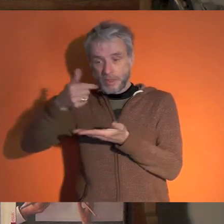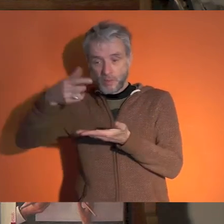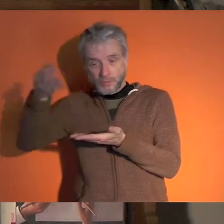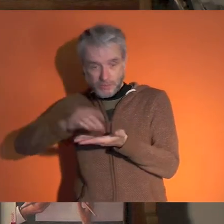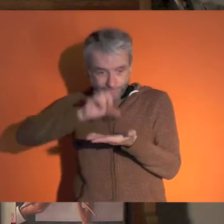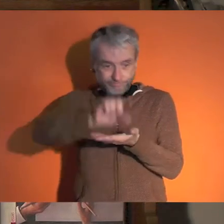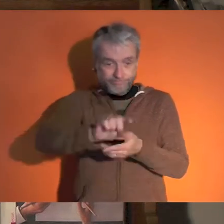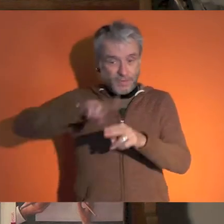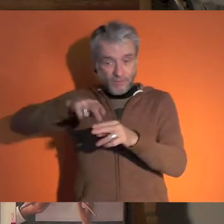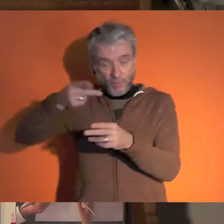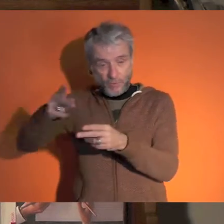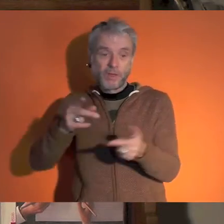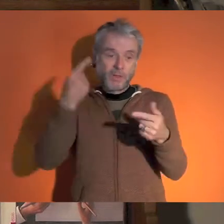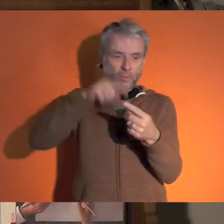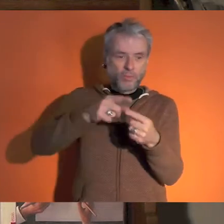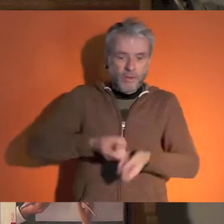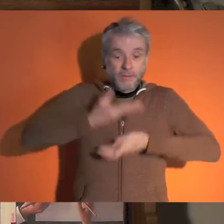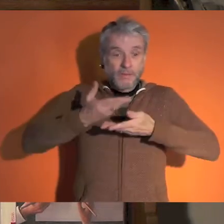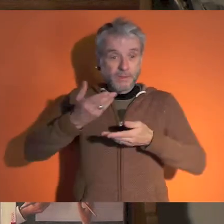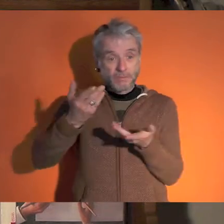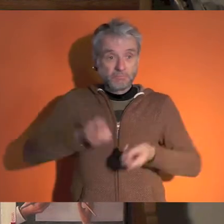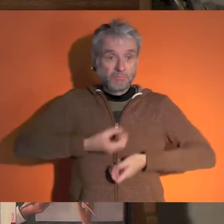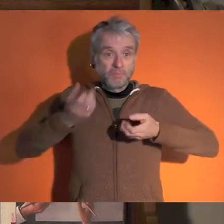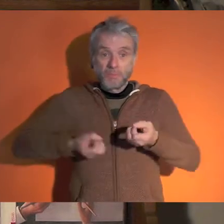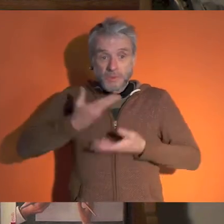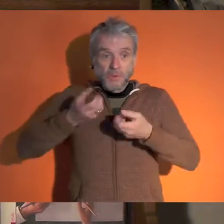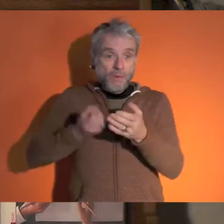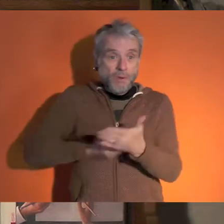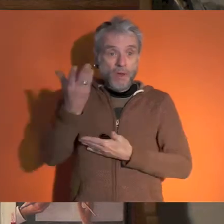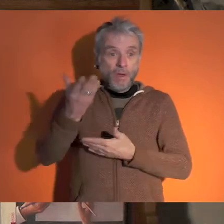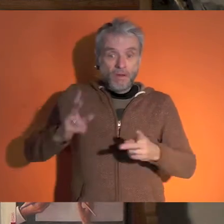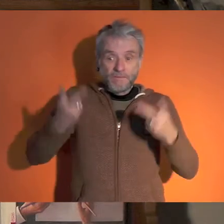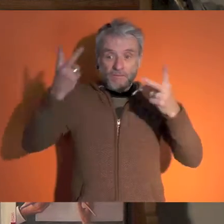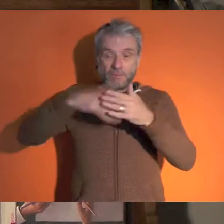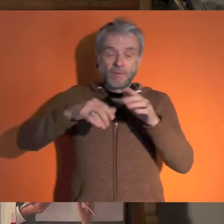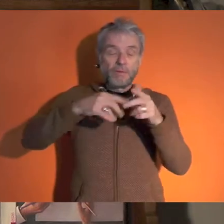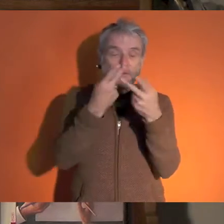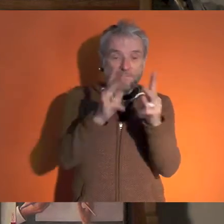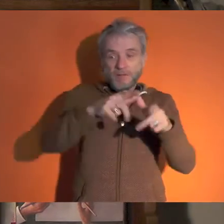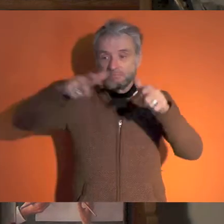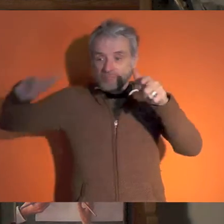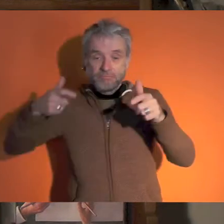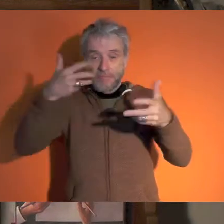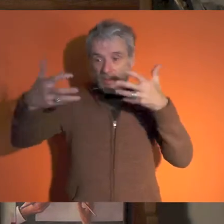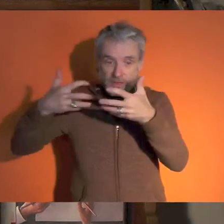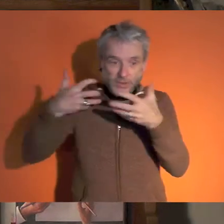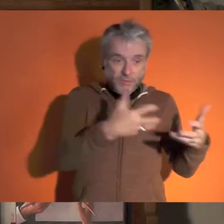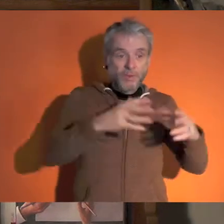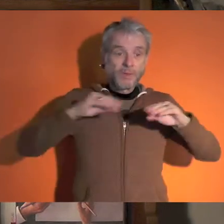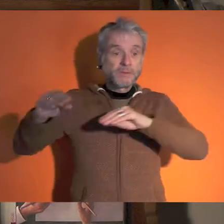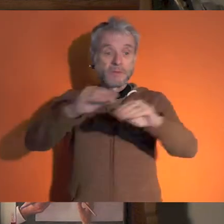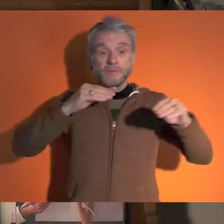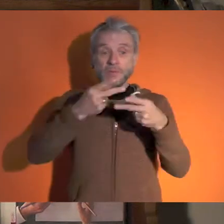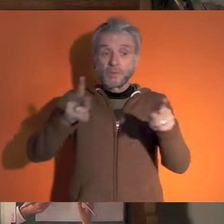Rue, qui est d'allouer 1% des budgets des travaux publics à l'expression artistique, à l'expression de l'art vivant